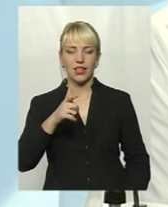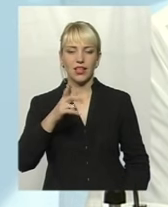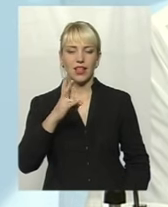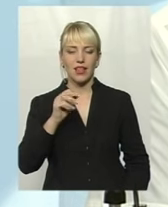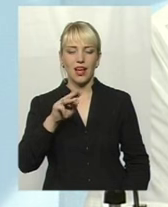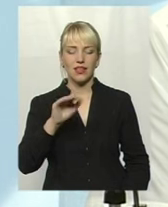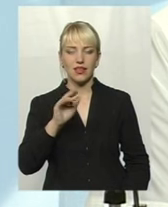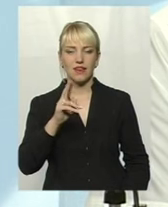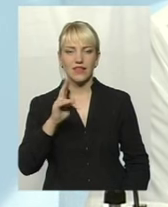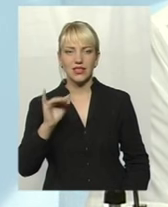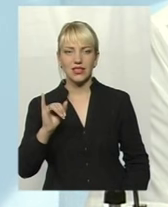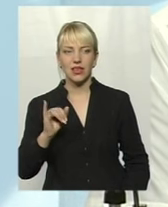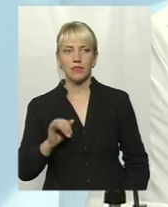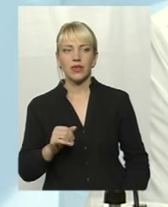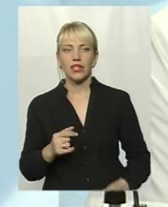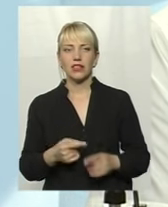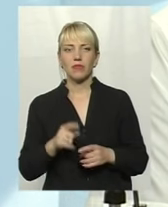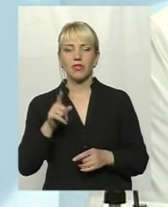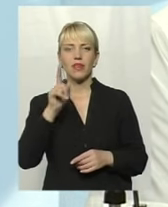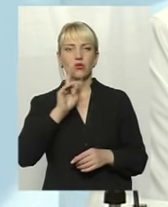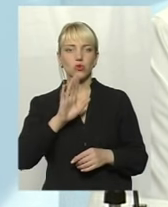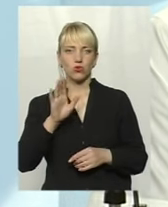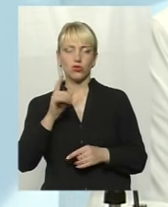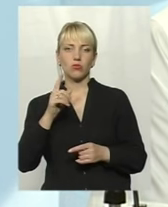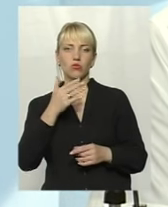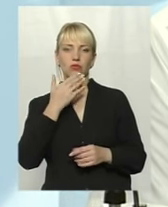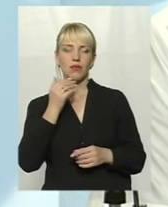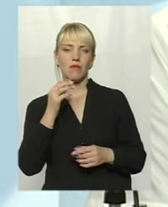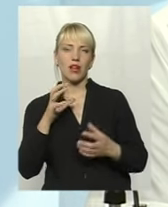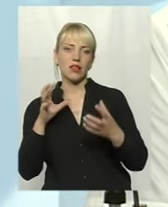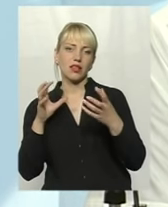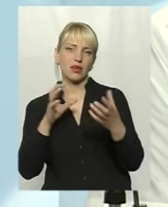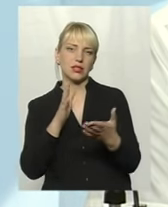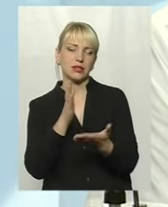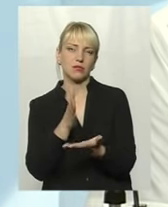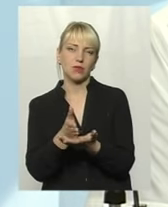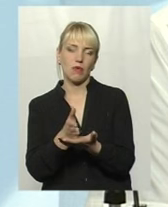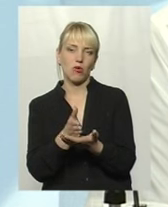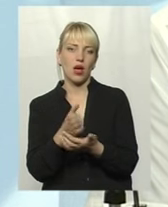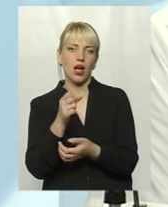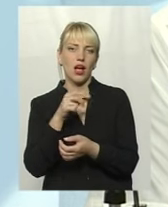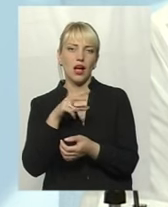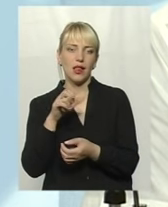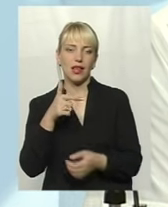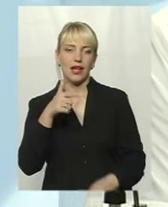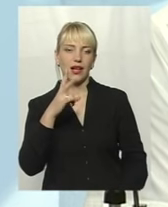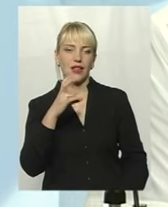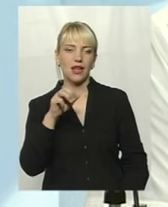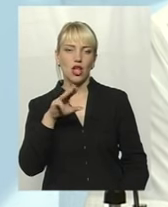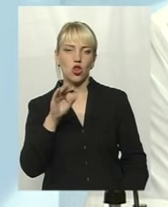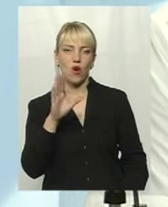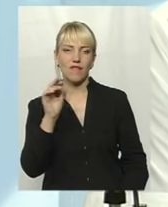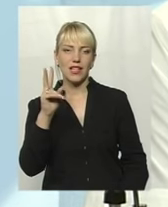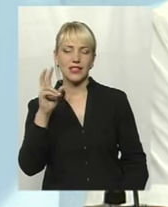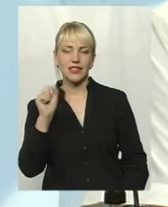Аркадівецька. Туда, звичайно, незручно, тому що там немає транспортного сполучення, такого прямого. Але Гнатовецька, директор